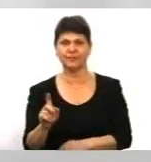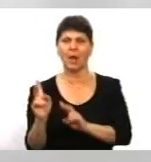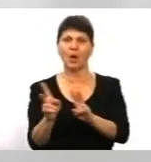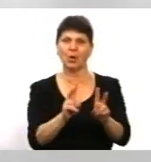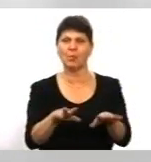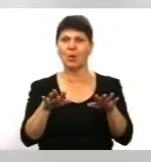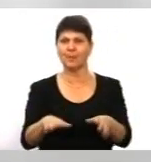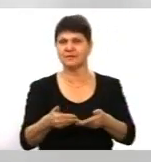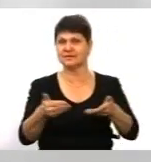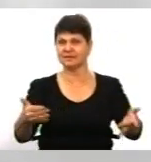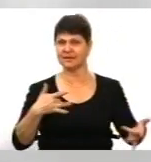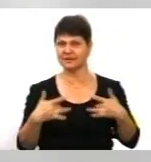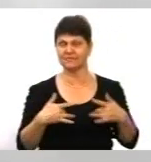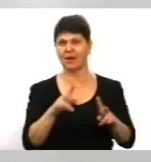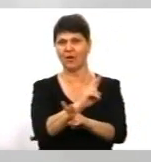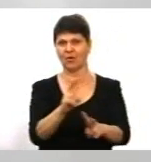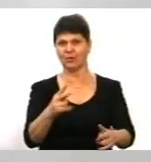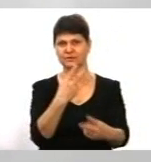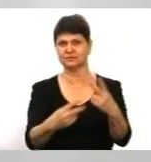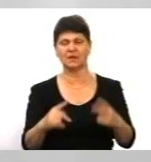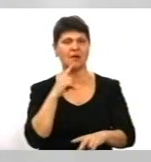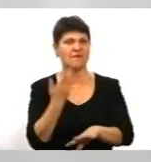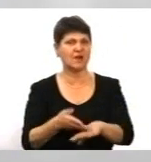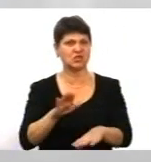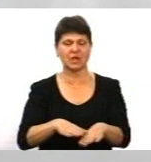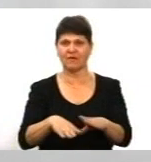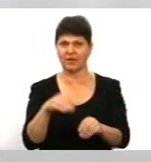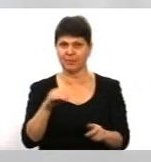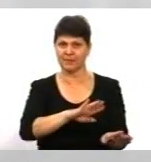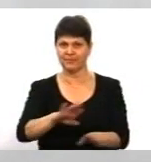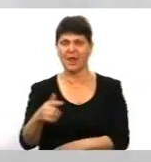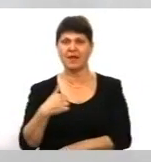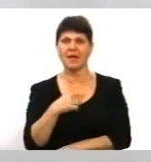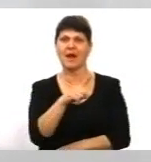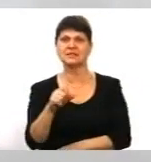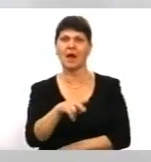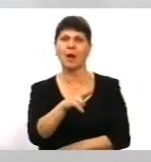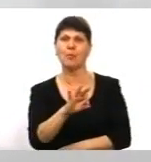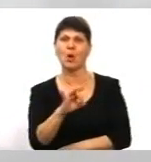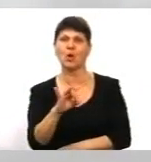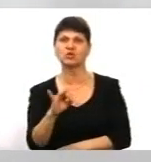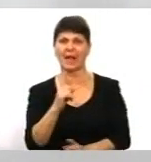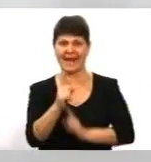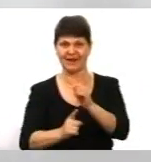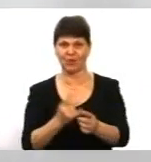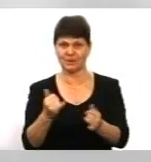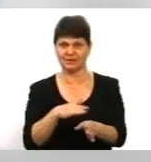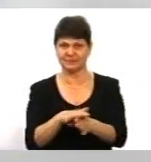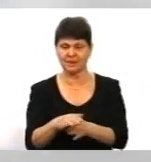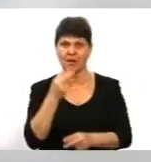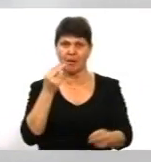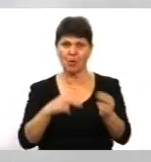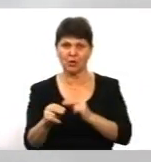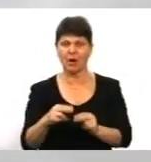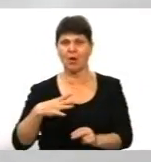сцені, а комусь за гратами. Дуже важкий вибір. Я за Порошенка, тому що реформи, які проводяться зараз, і те покращення, яке очікає